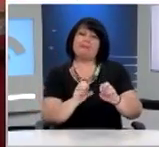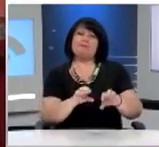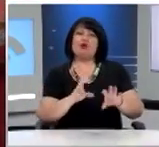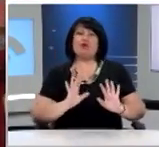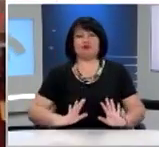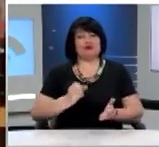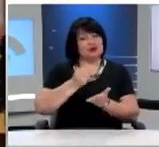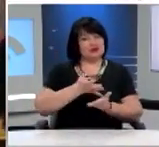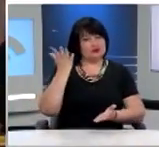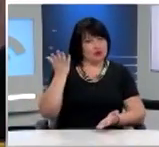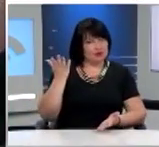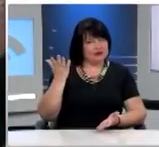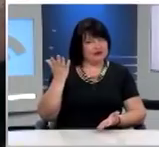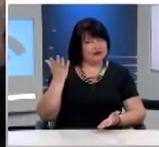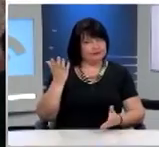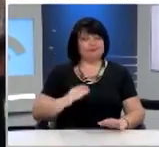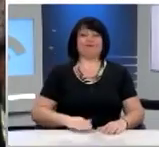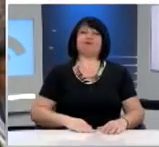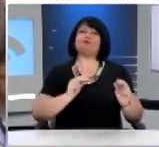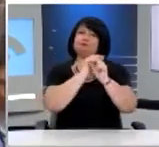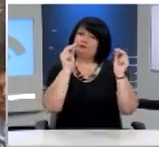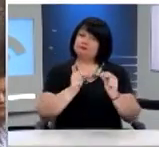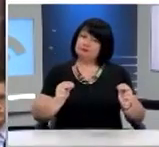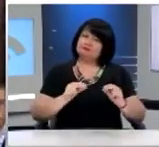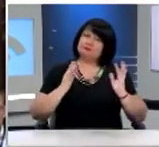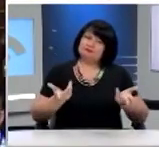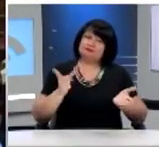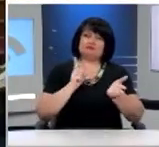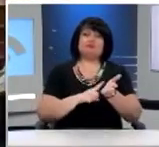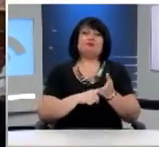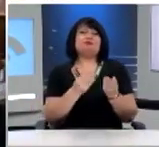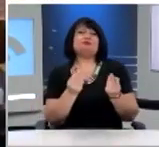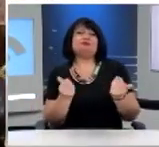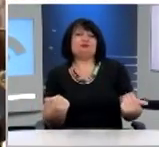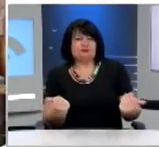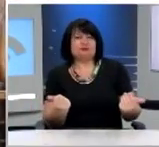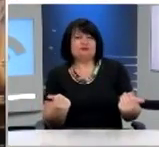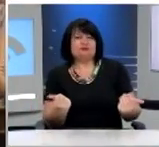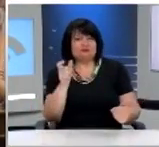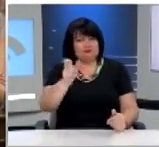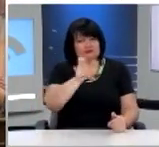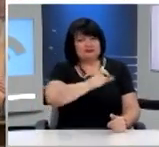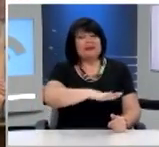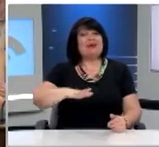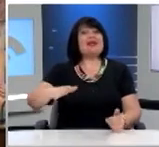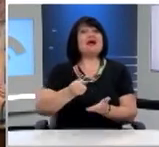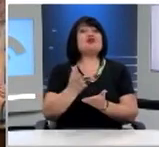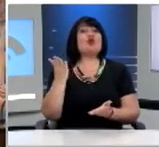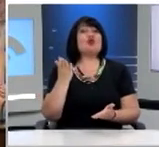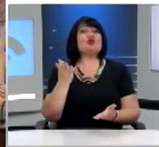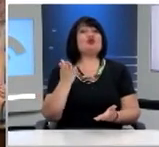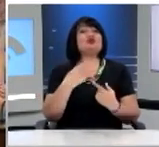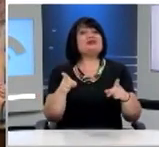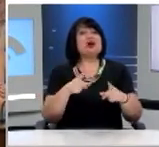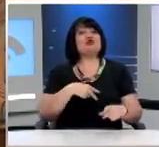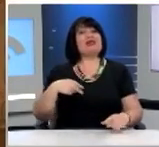αξιολόγηση αποτελεσμάτων της εκπαιδευσής τους θα έπρεπε να γίνεται και από τα ίδια τα παιδιά. Ακόμη,